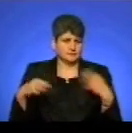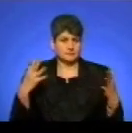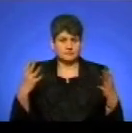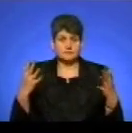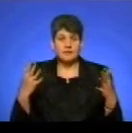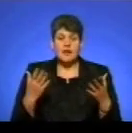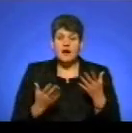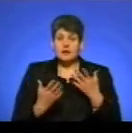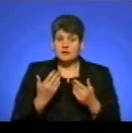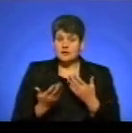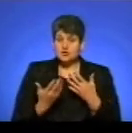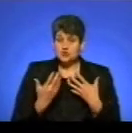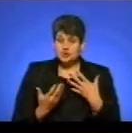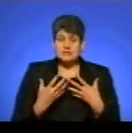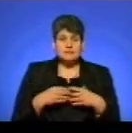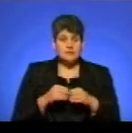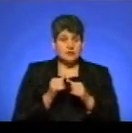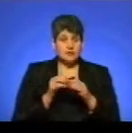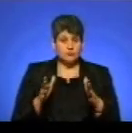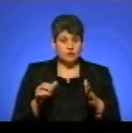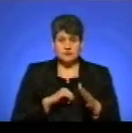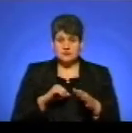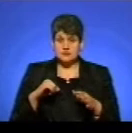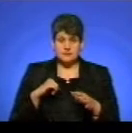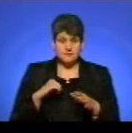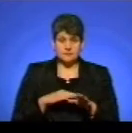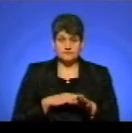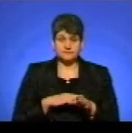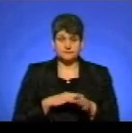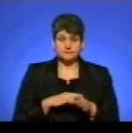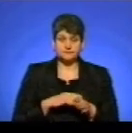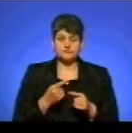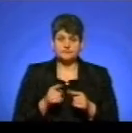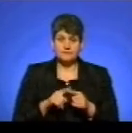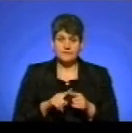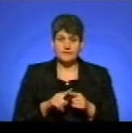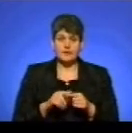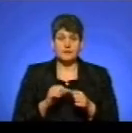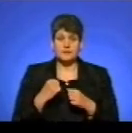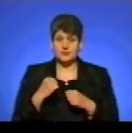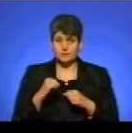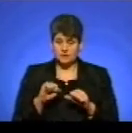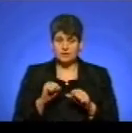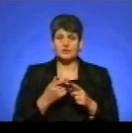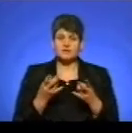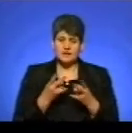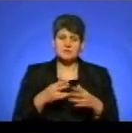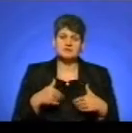якщо сім'я не здатна з цим впоратись, це відбувається систематично, ну, все-таки варто звернутися до